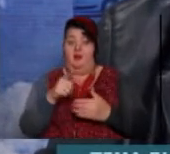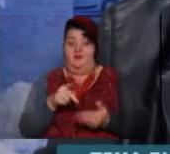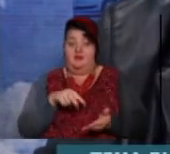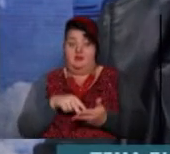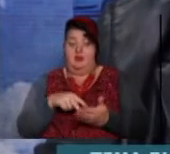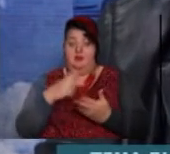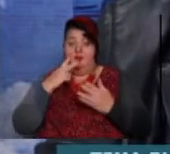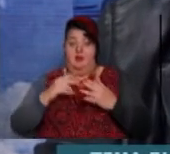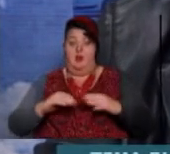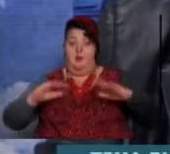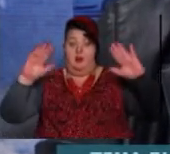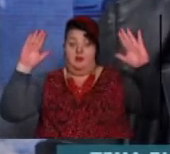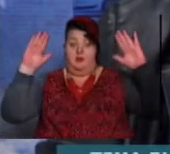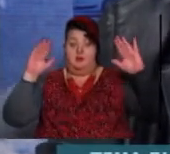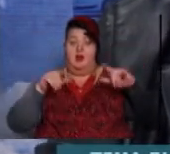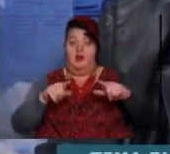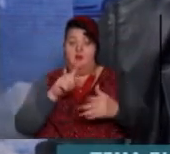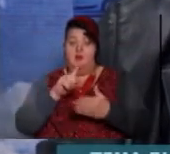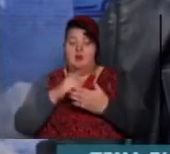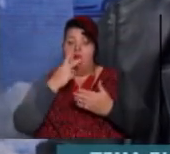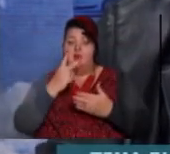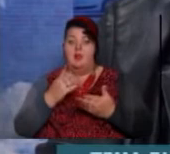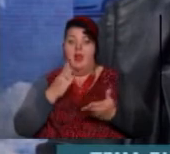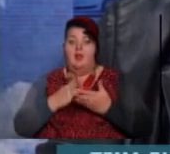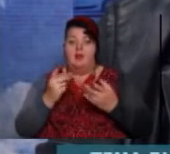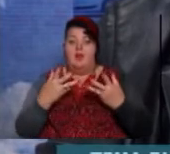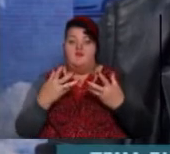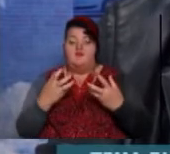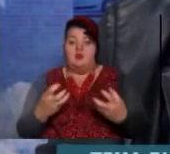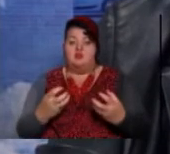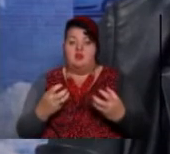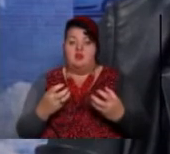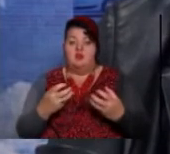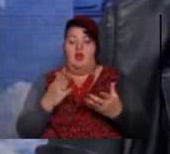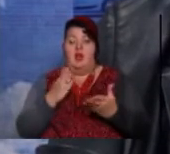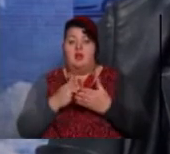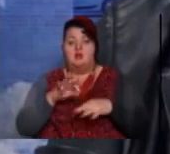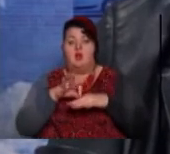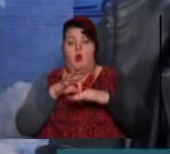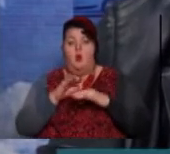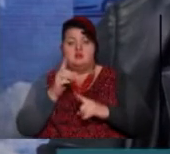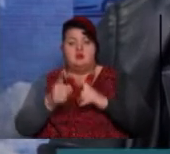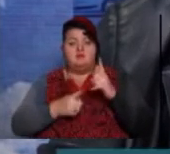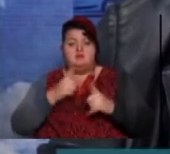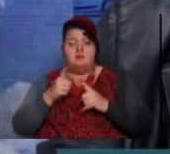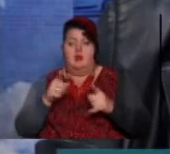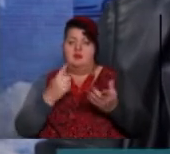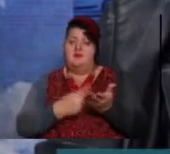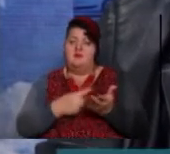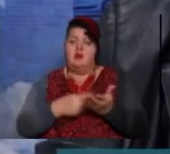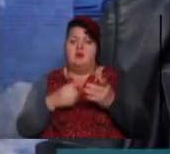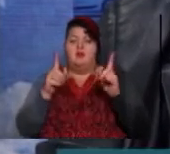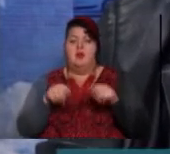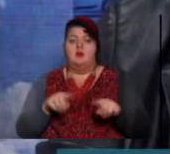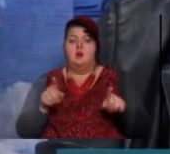руки, то обязательно потрібно смотреть, є ли втяження соска, є ли втяження самої кожи. це теж свидетельствують про те, що